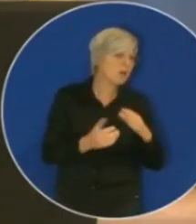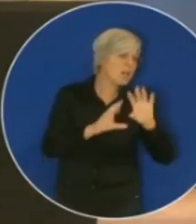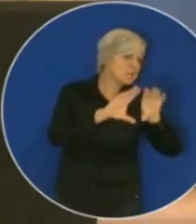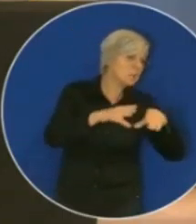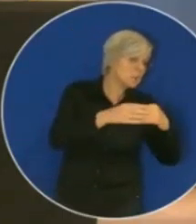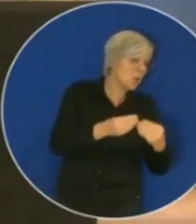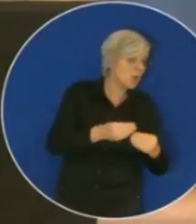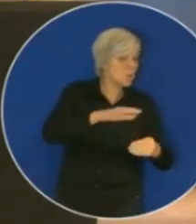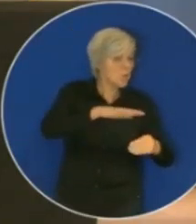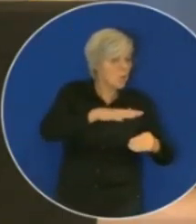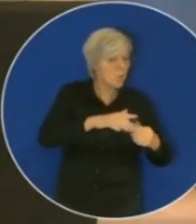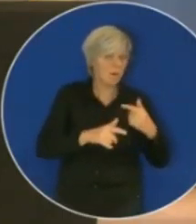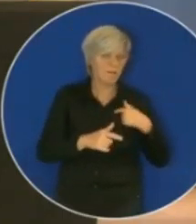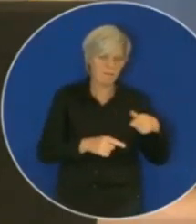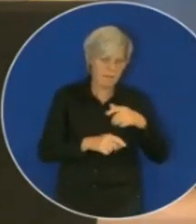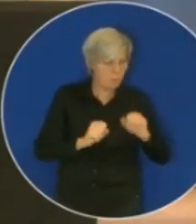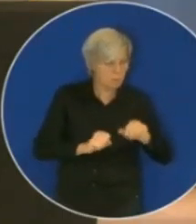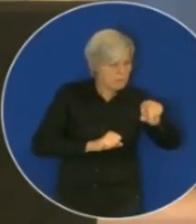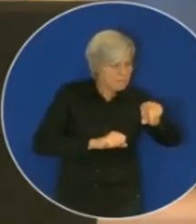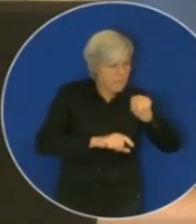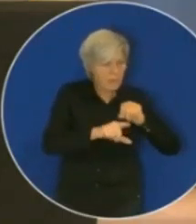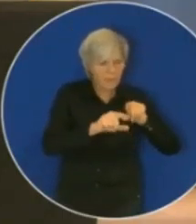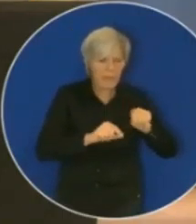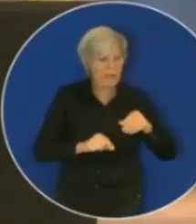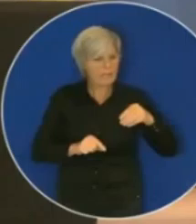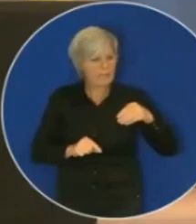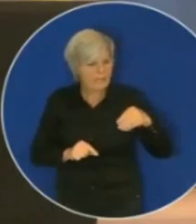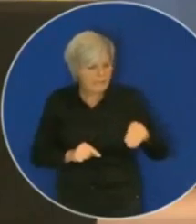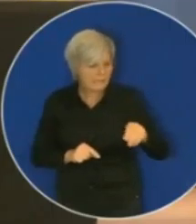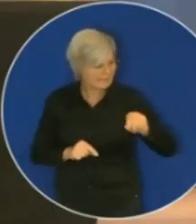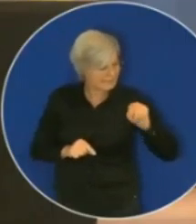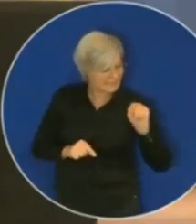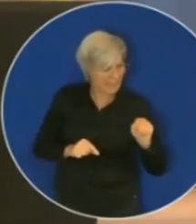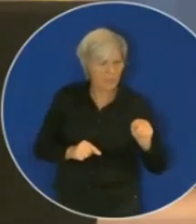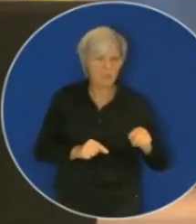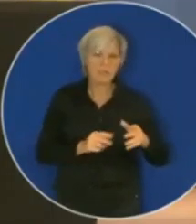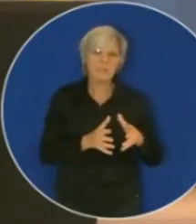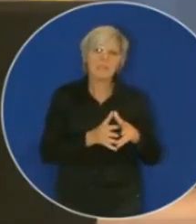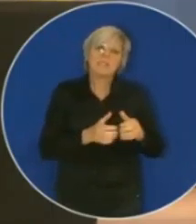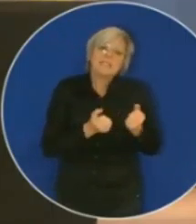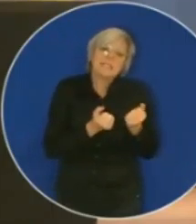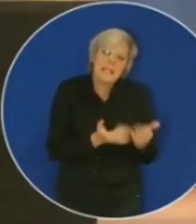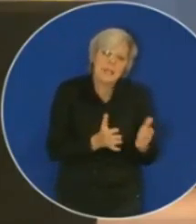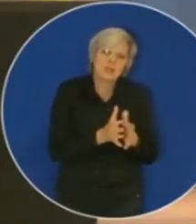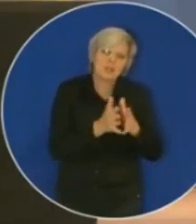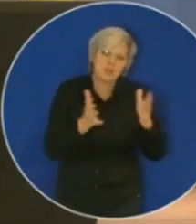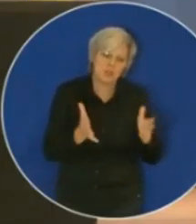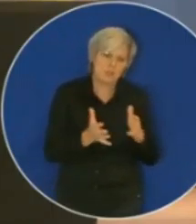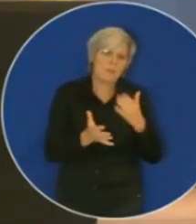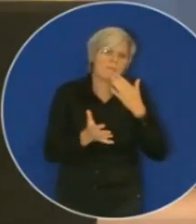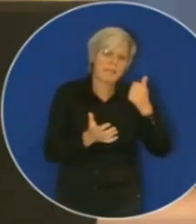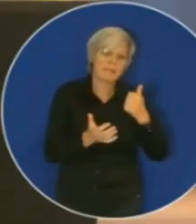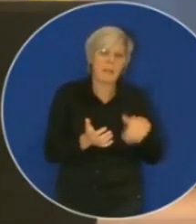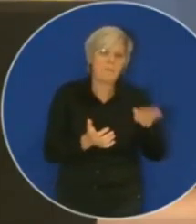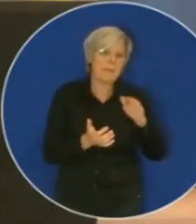miljöeffekt. Vi måste ju välja insatser som verkligen ger största möjliga miljönytta.